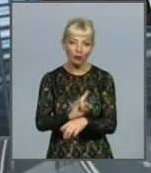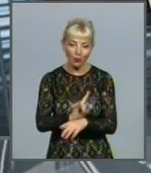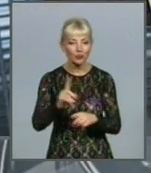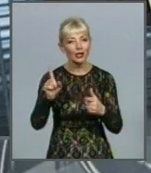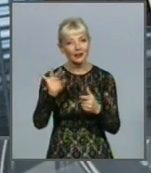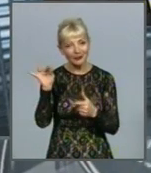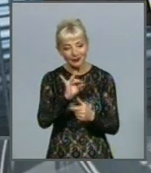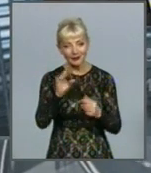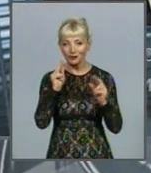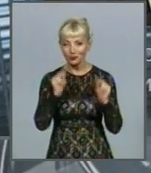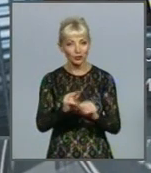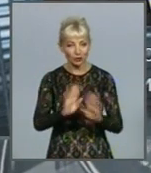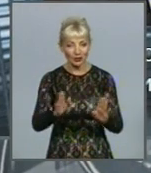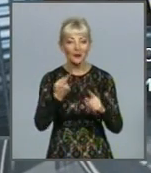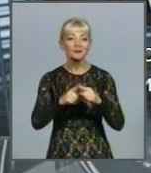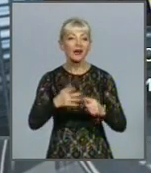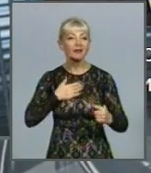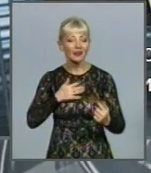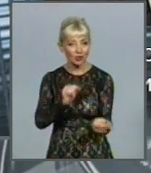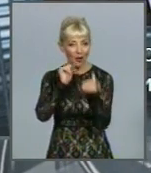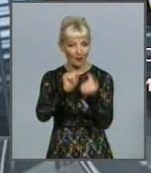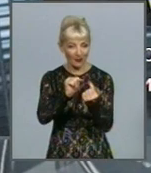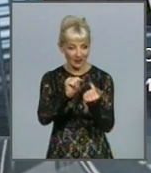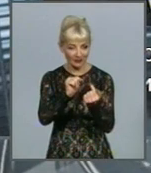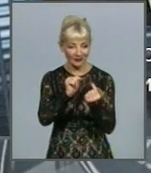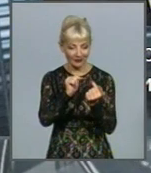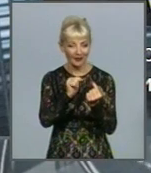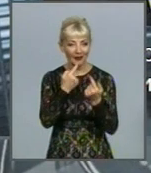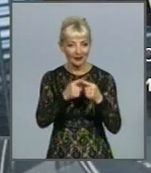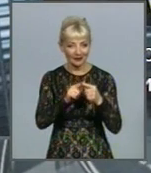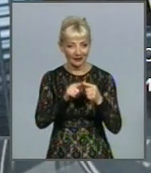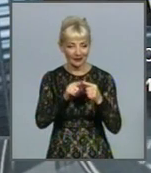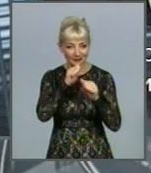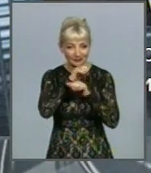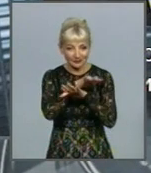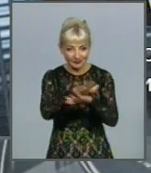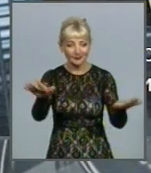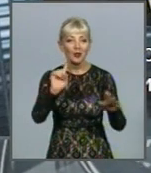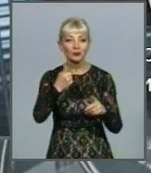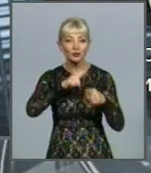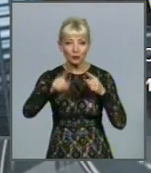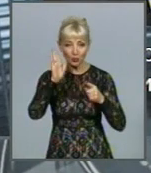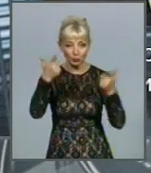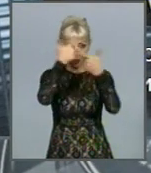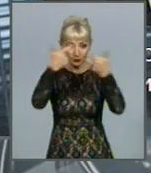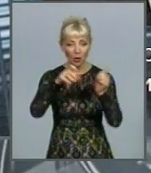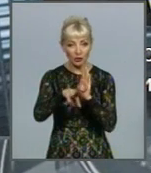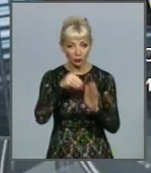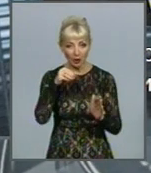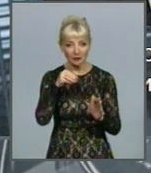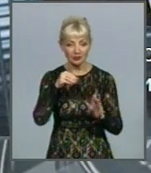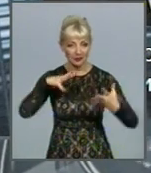розпускають наші опоненты в зв'язку з тим, що скоро будуть обнародовани результати виборів